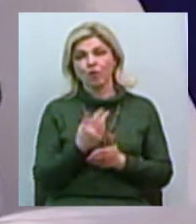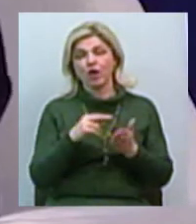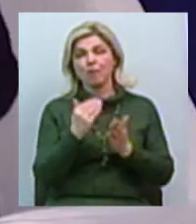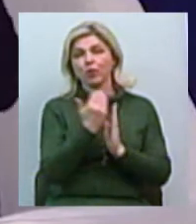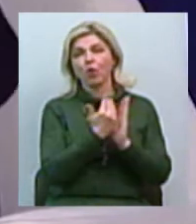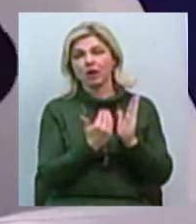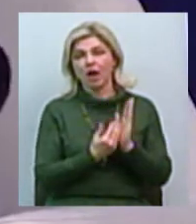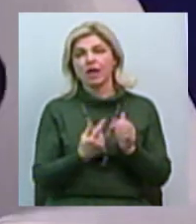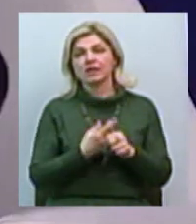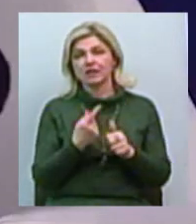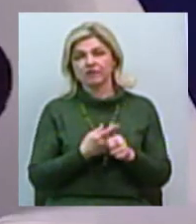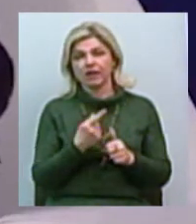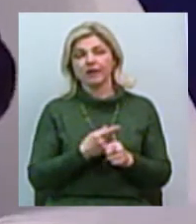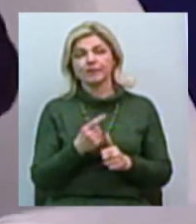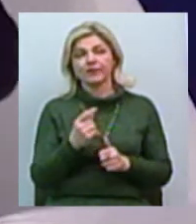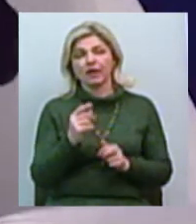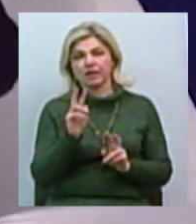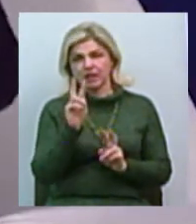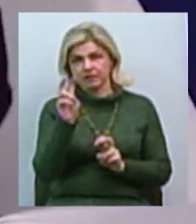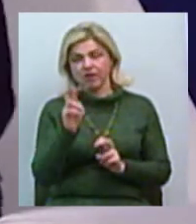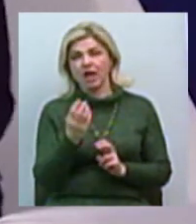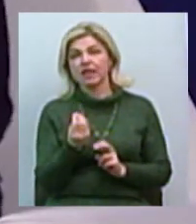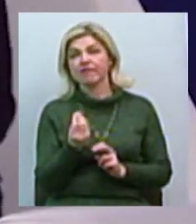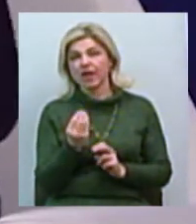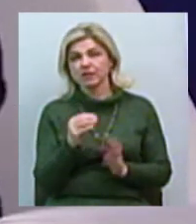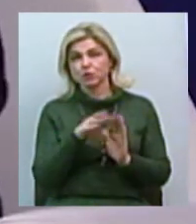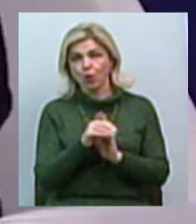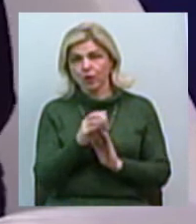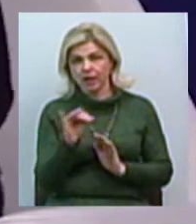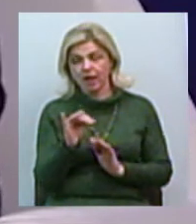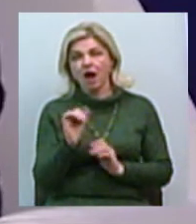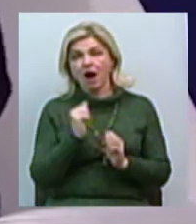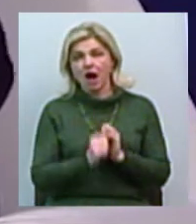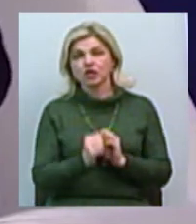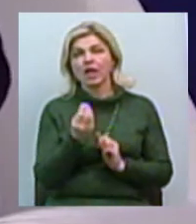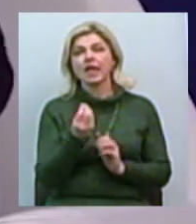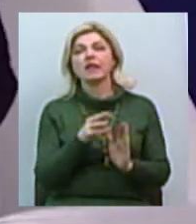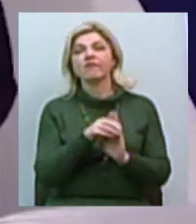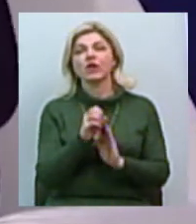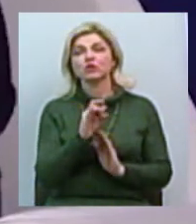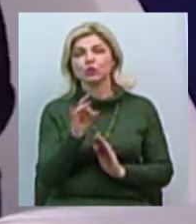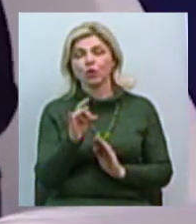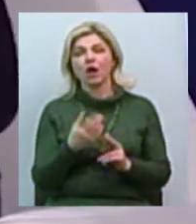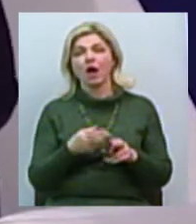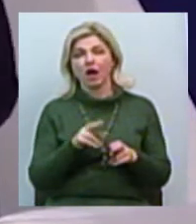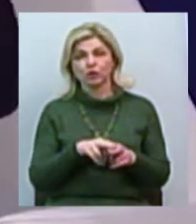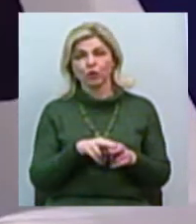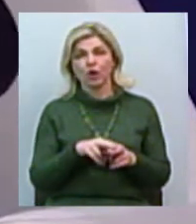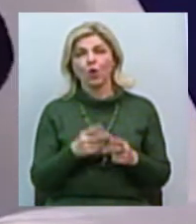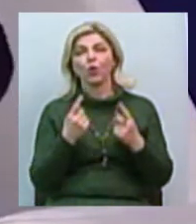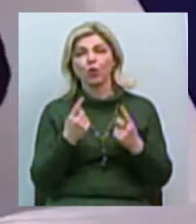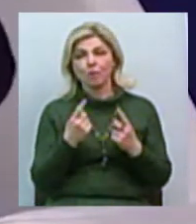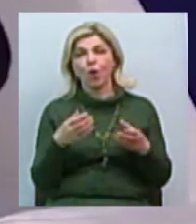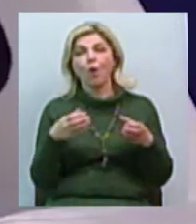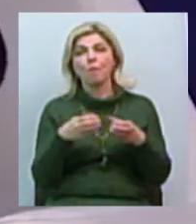називатися «Інвестментнені». Про що це говорить? Кожному інвестору, який приведе в